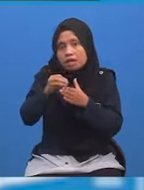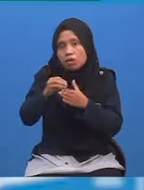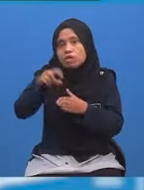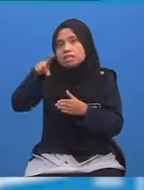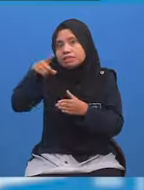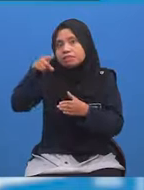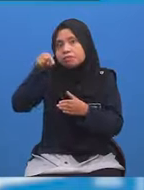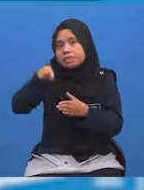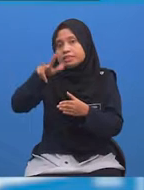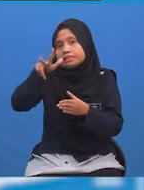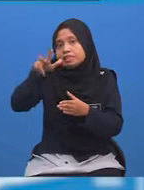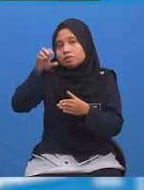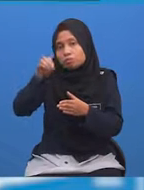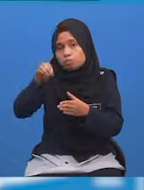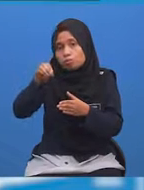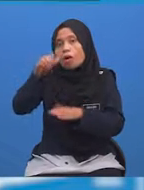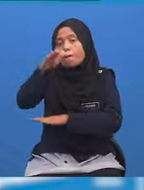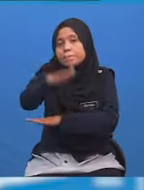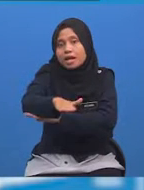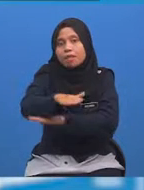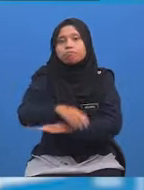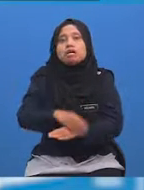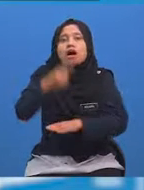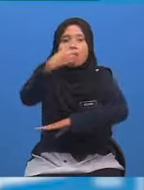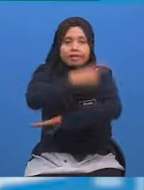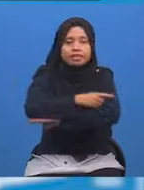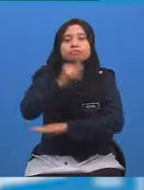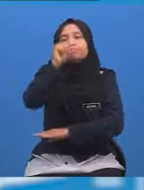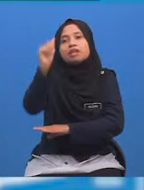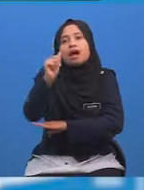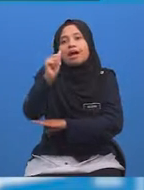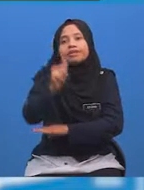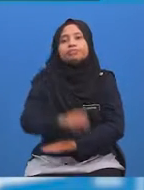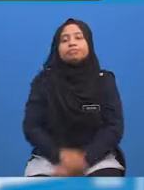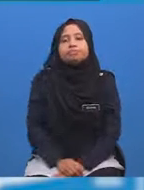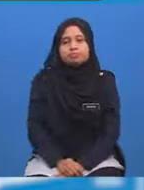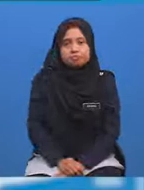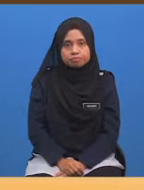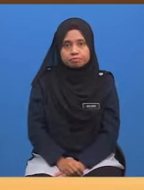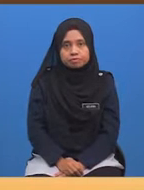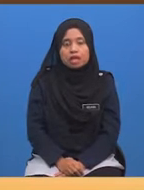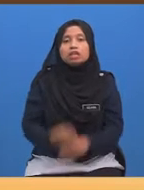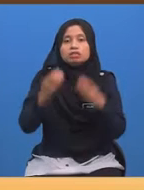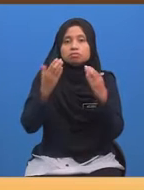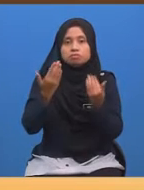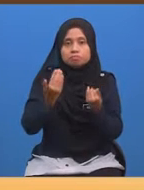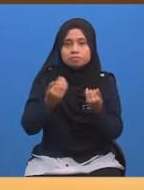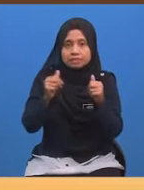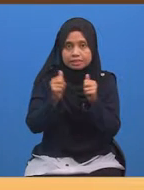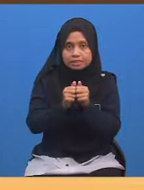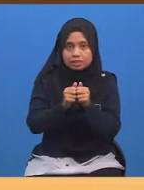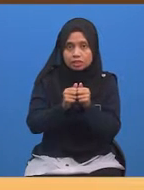11.30 malam hari Ahad Cikgu harap